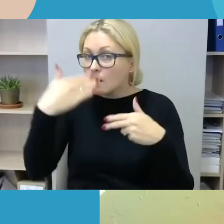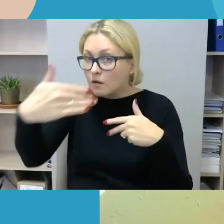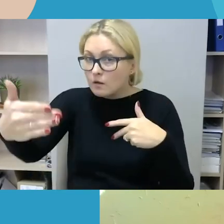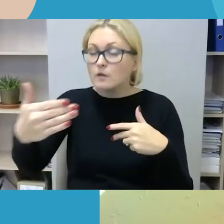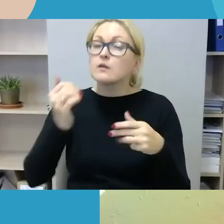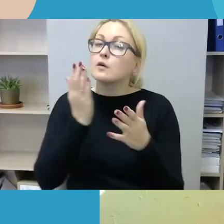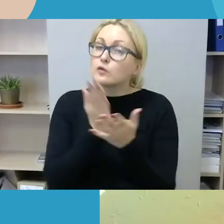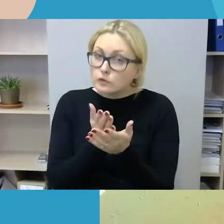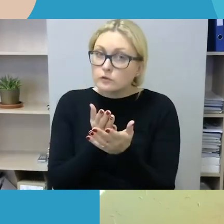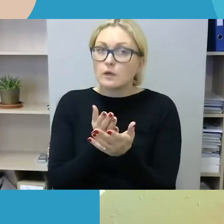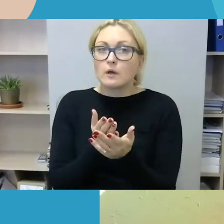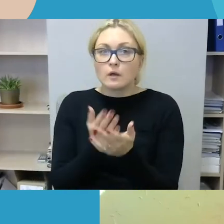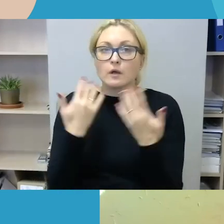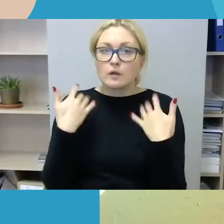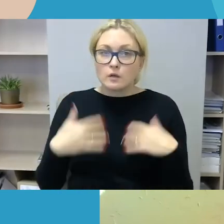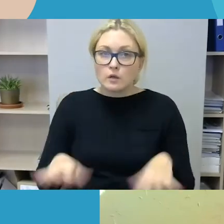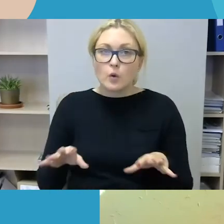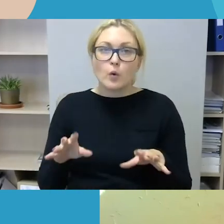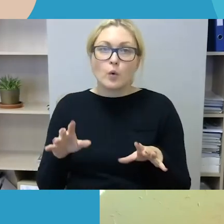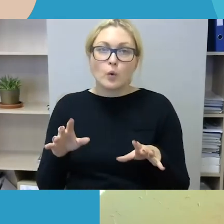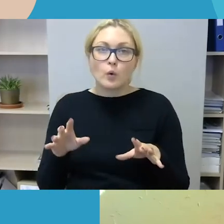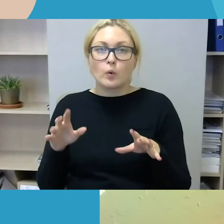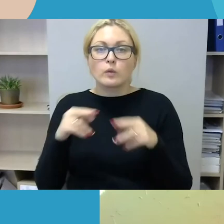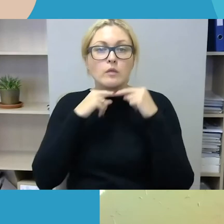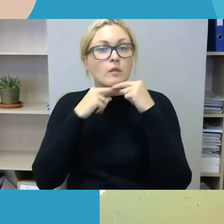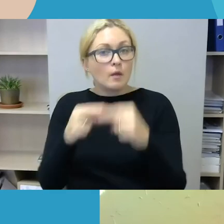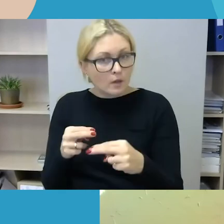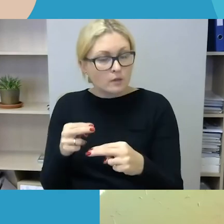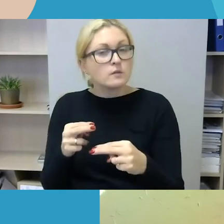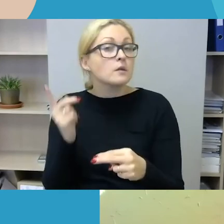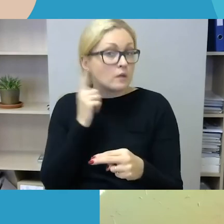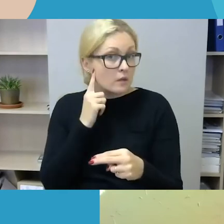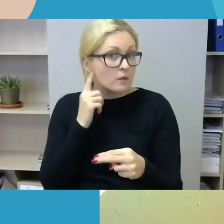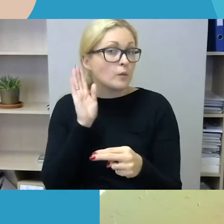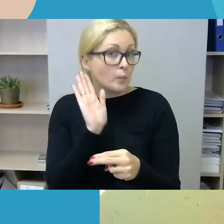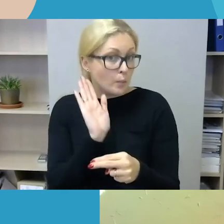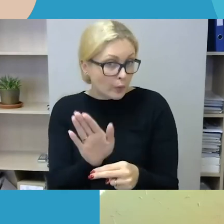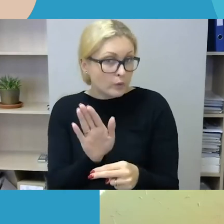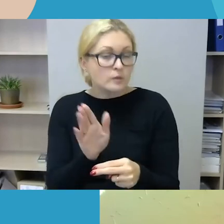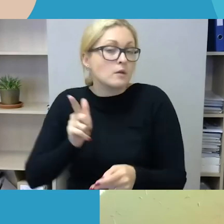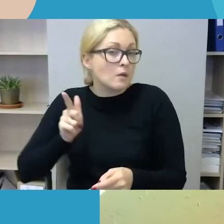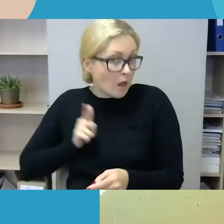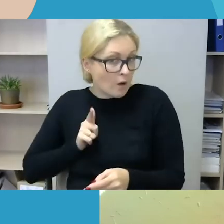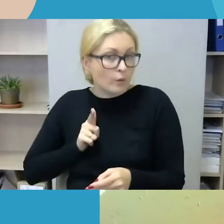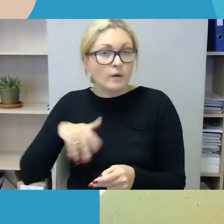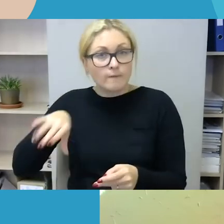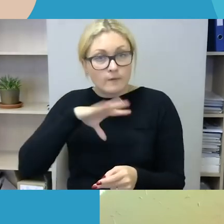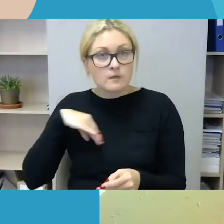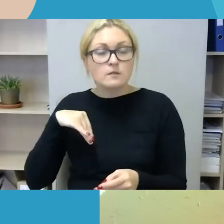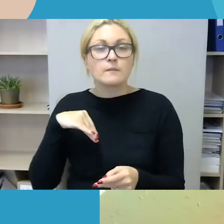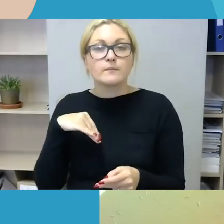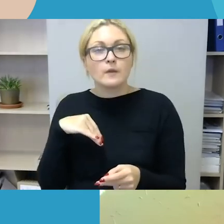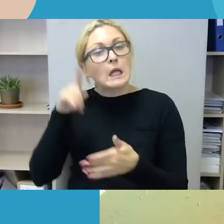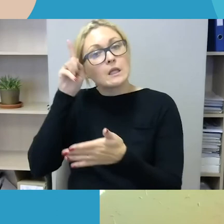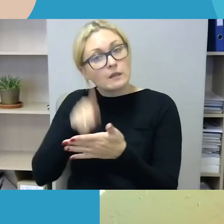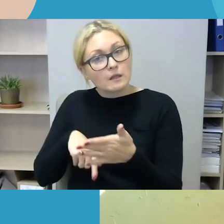girdime kitą retoriką ir skiriamas dėmesys, ko iš tikrųjų labai reikia ir labai laukiam. Tai tikimas tiesiog, kad ir